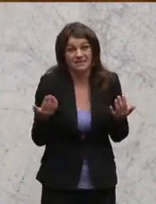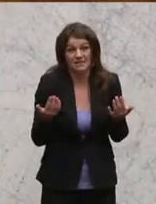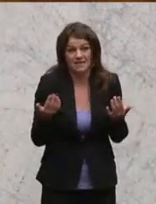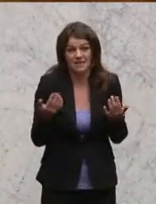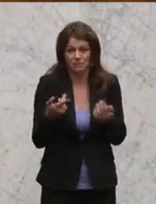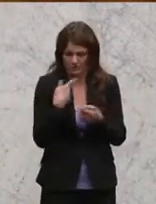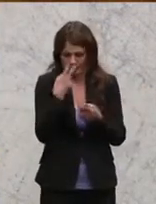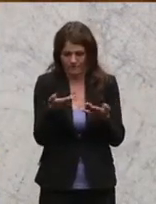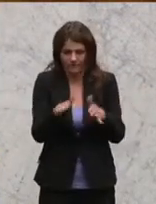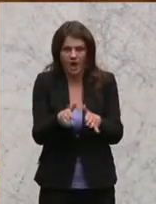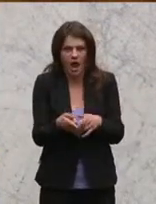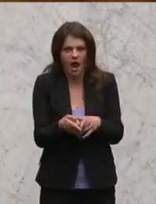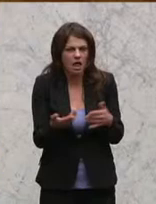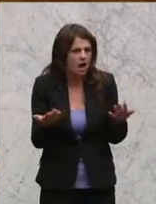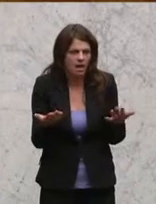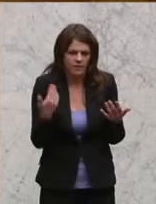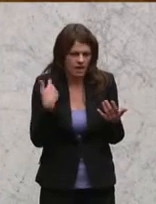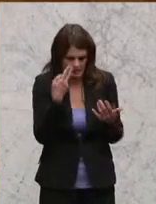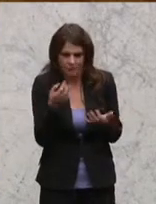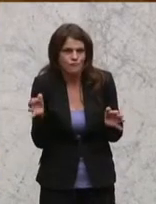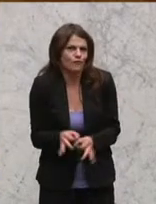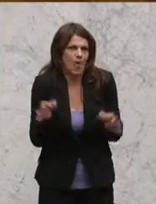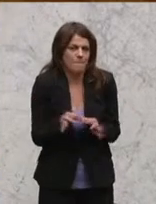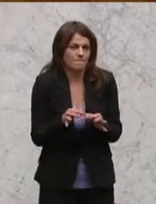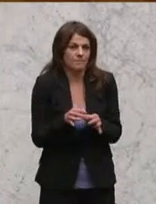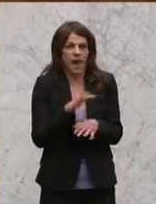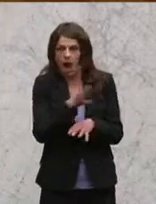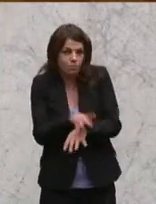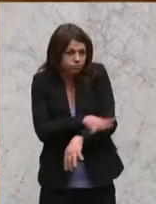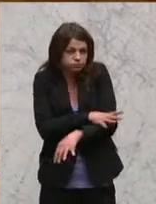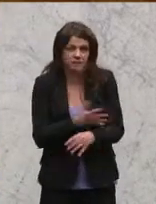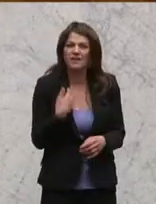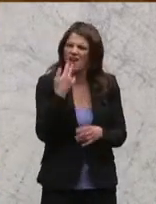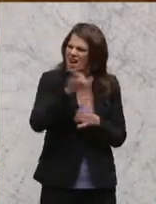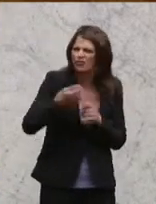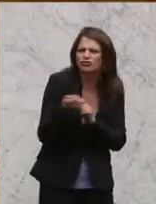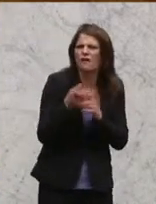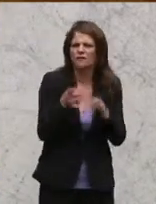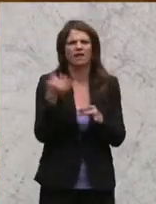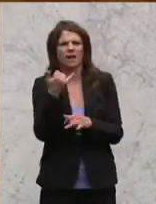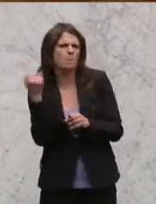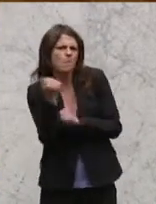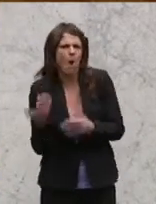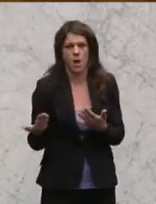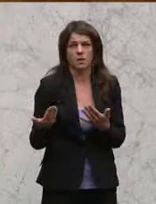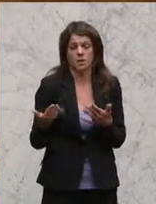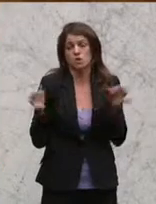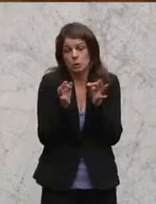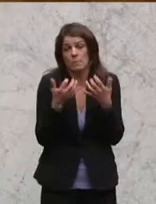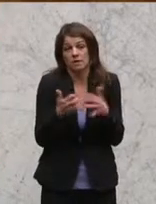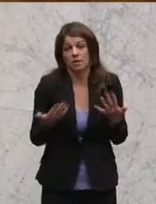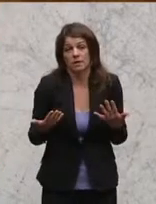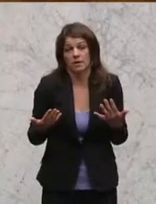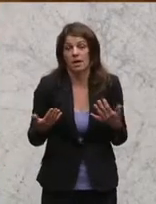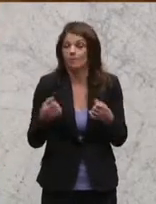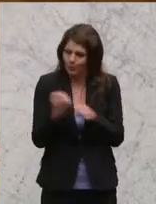diesen Fall auch so dramatisch macht, obwohl natürlich jede Straftat und jeder Mord für sich ein Drama ist.